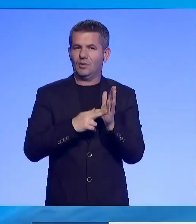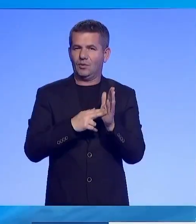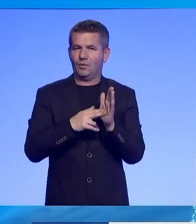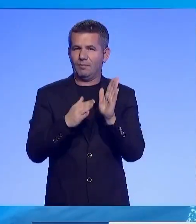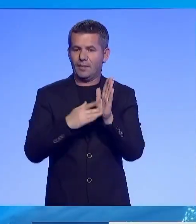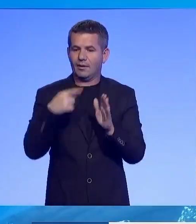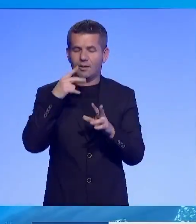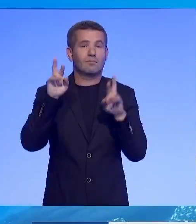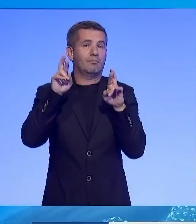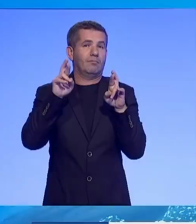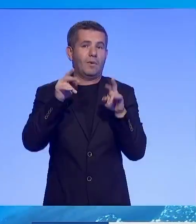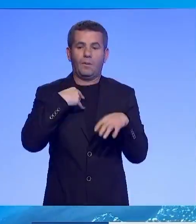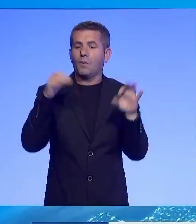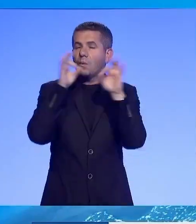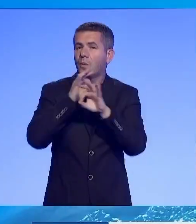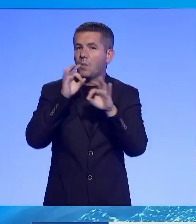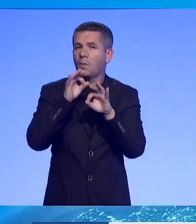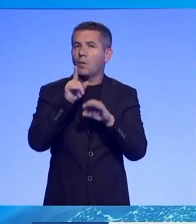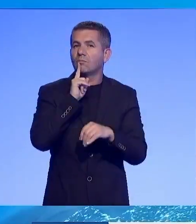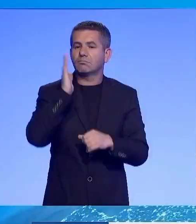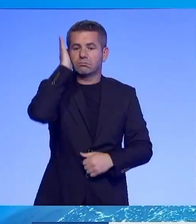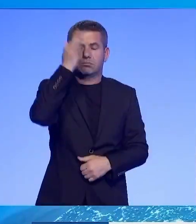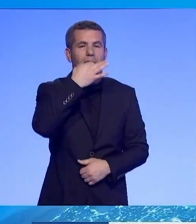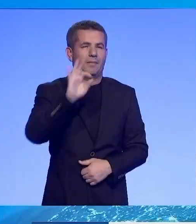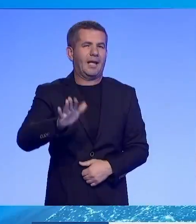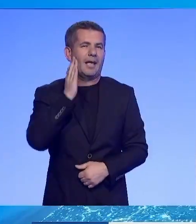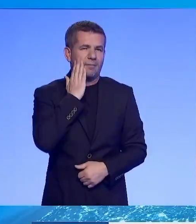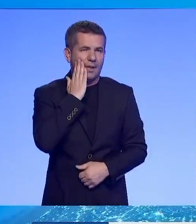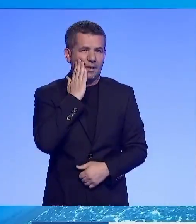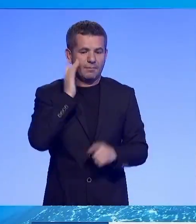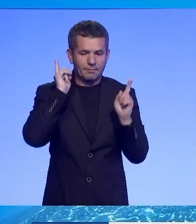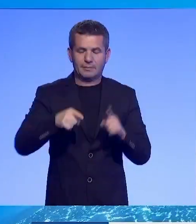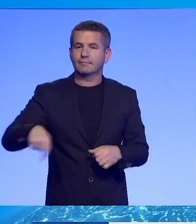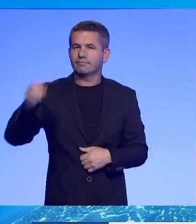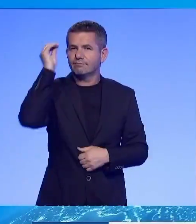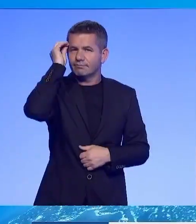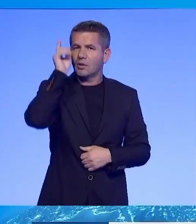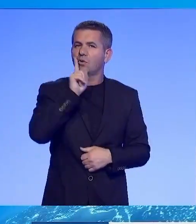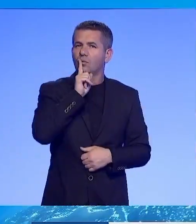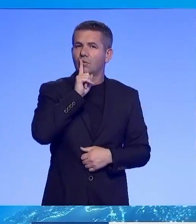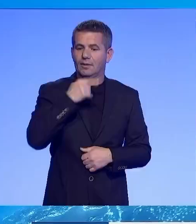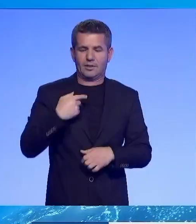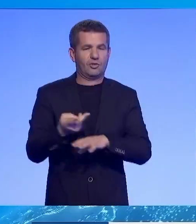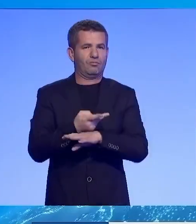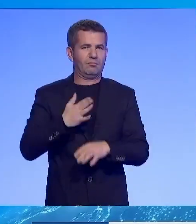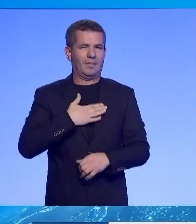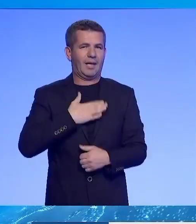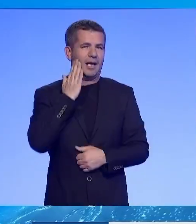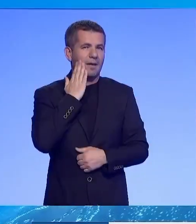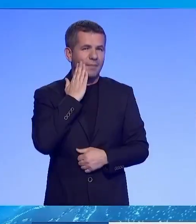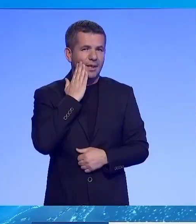shprese. Nuk kanë qenë kurnë më optimist për të ardhme në Amerikës, duhet të kujtojmë se kush jemi. Ne jemi shtetet e bashkuarat